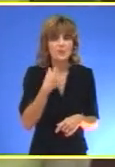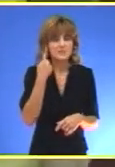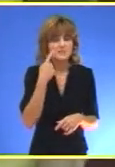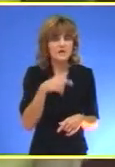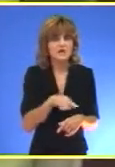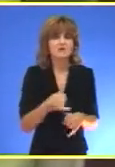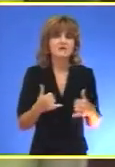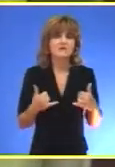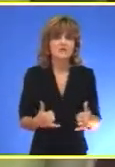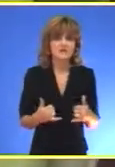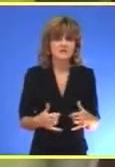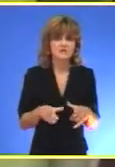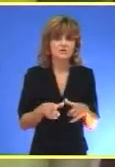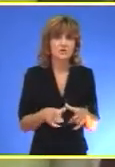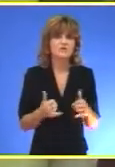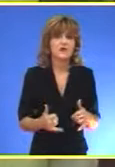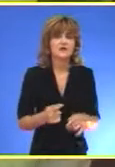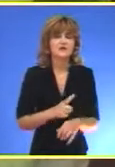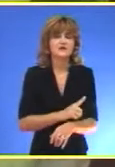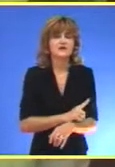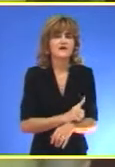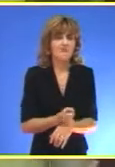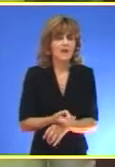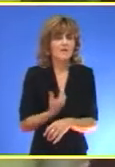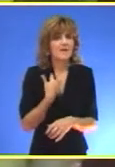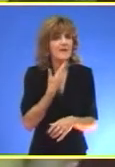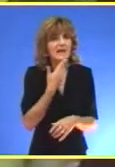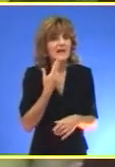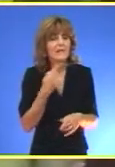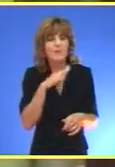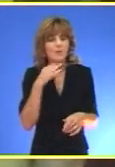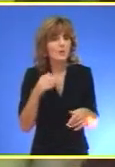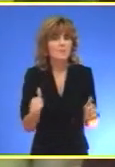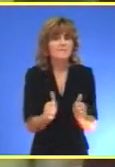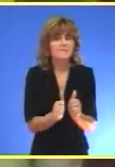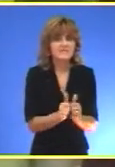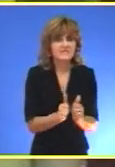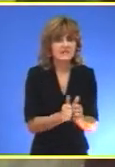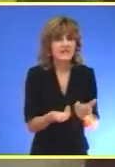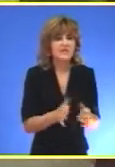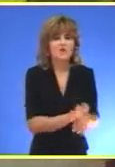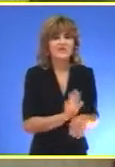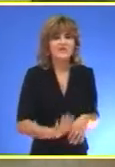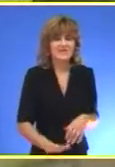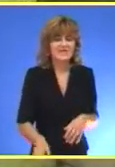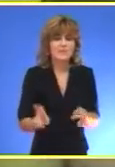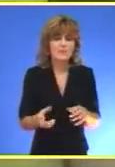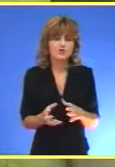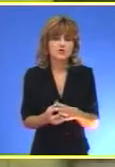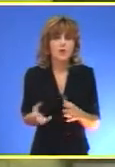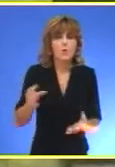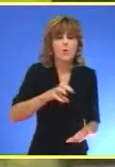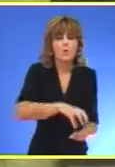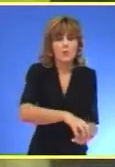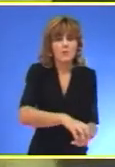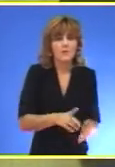danas u današnje vreme Nema puno mesta gde se ovakva deca mogu da se uklope i da